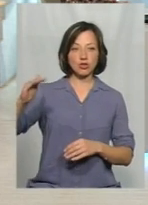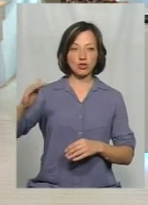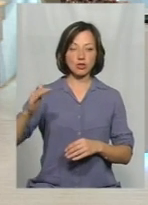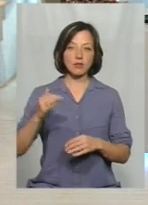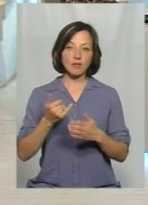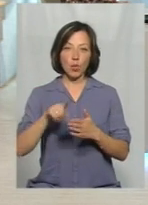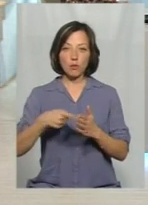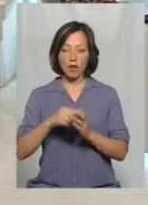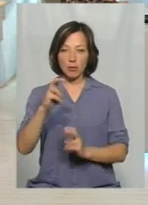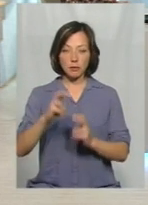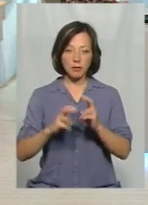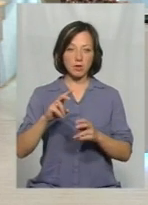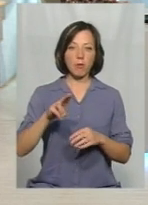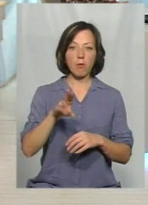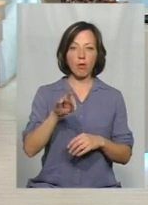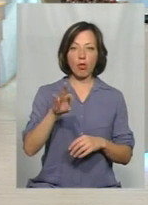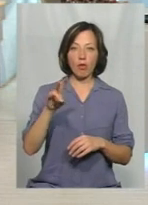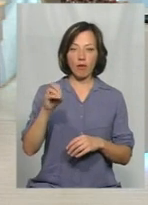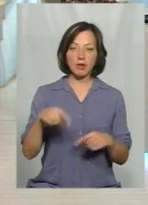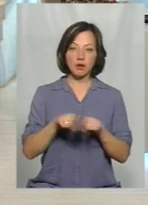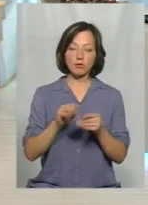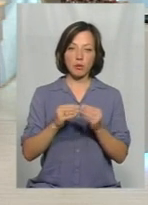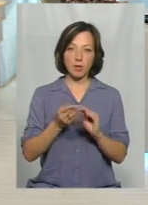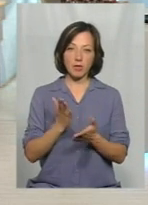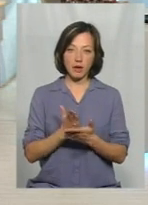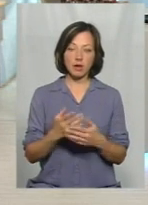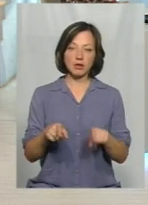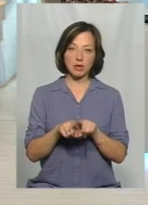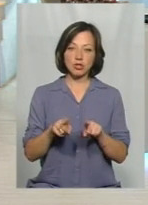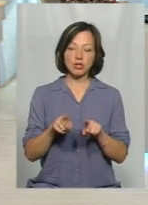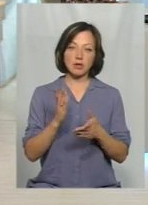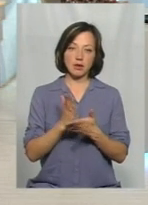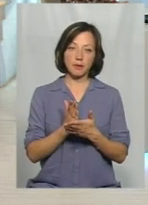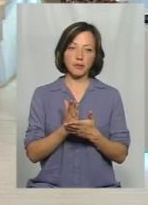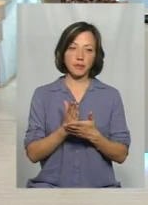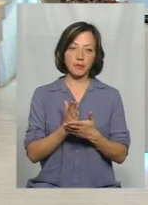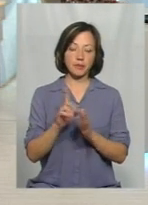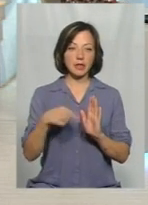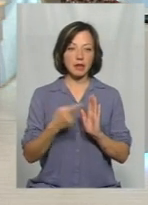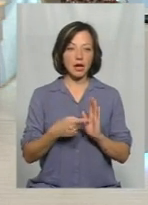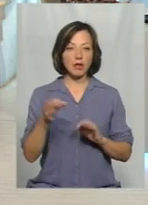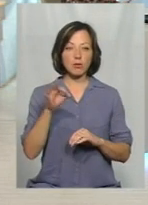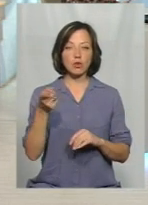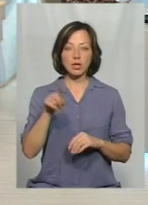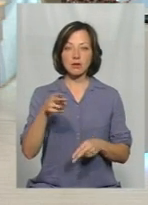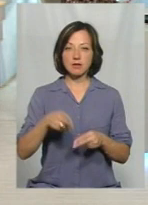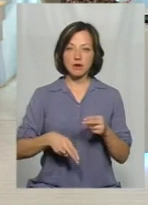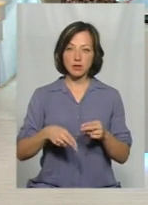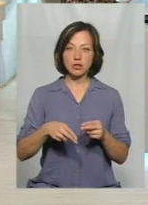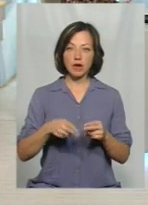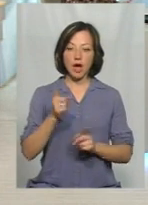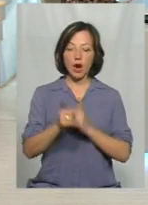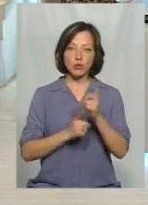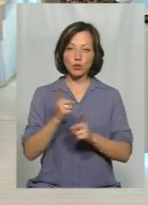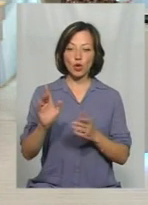комунального підприємства, міста Полоно, де теж є проблематика, і теж стоїть питання про те, щоби завершити реконструкцію